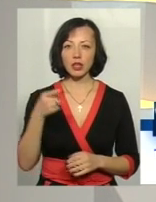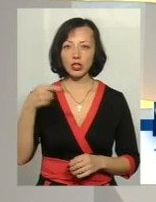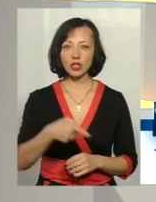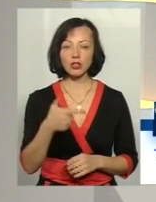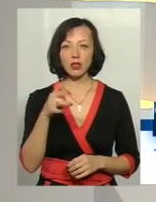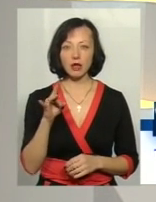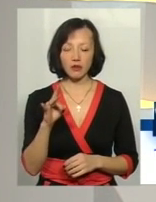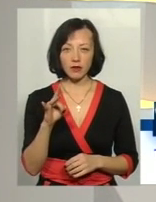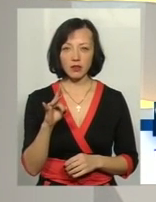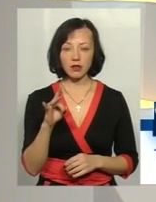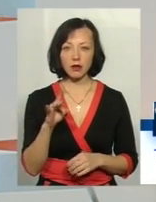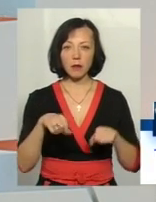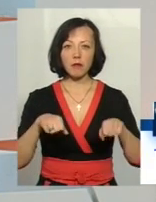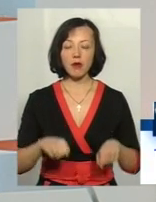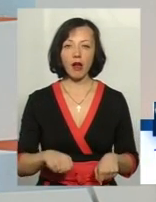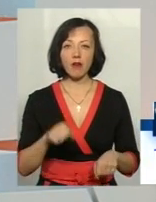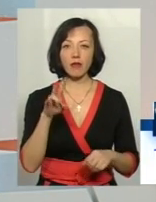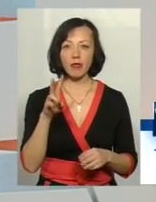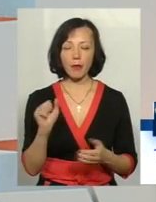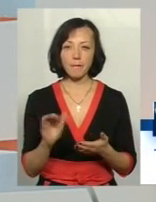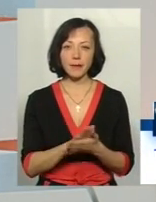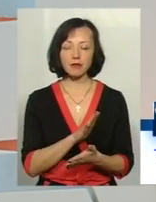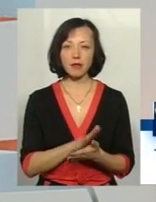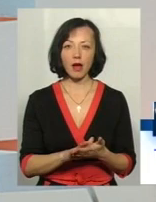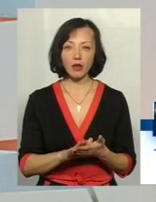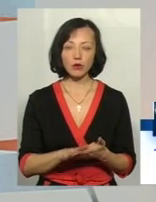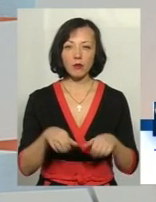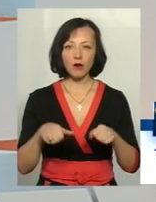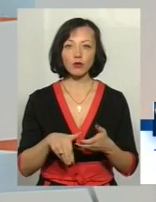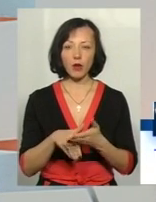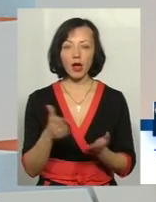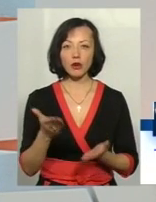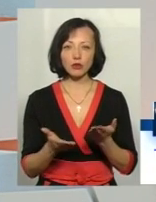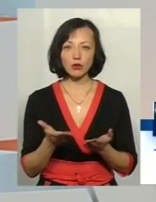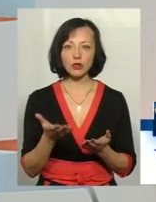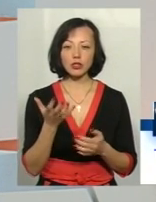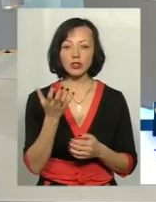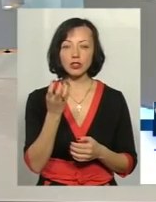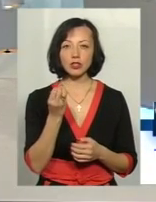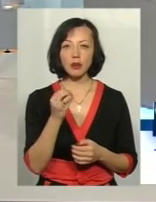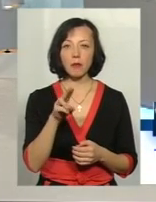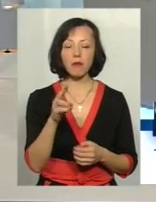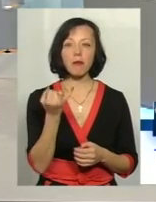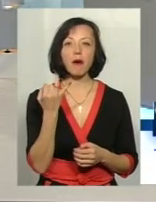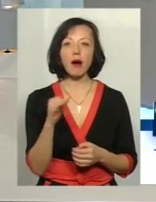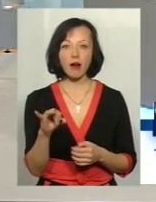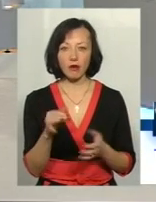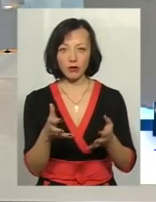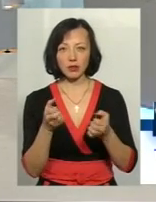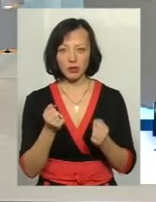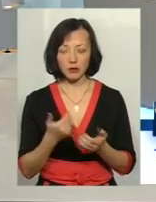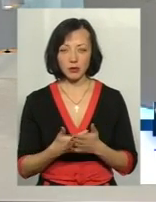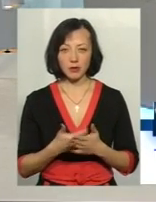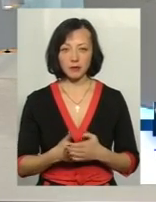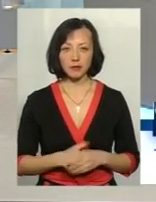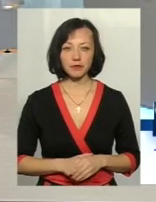гривень, право на безоплатну правову допомогу, якщо він отримує ще пай за маму, скажімо так?